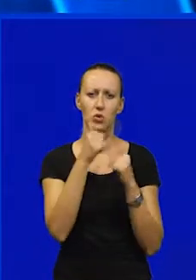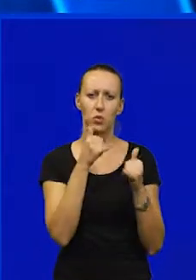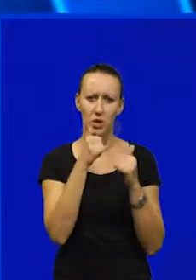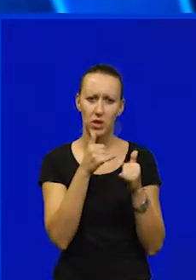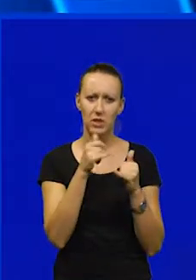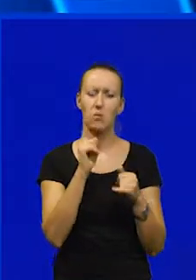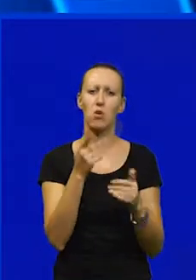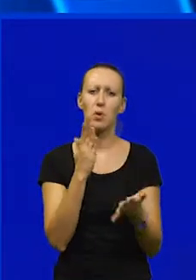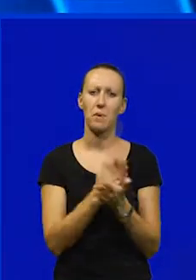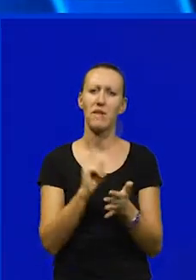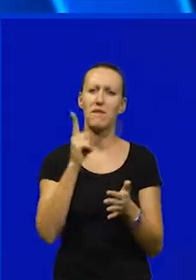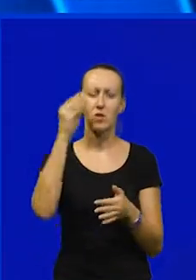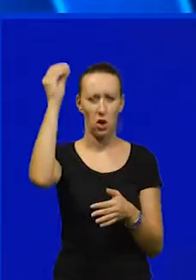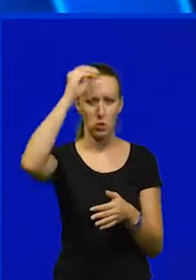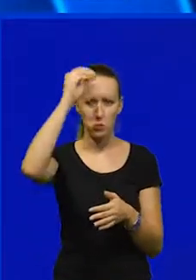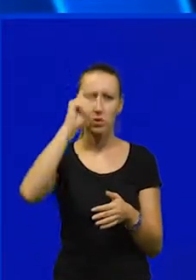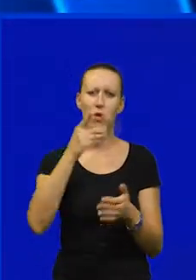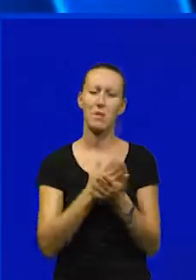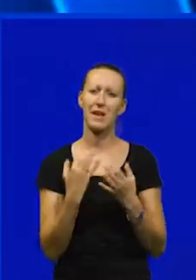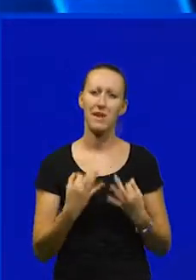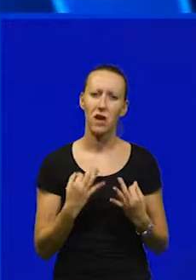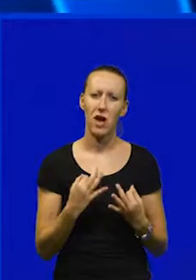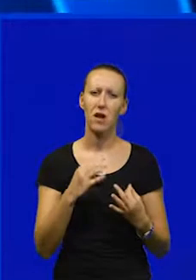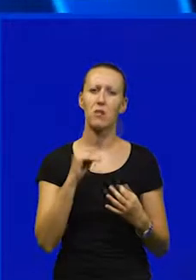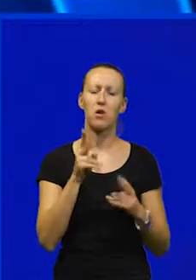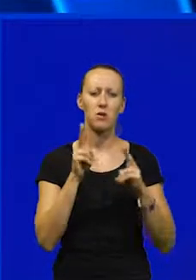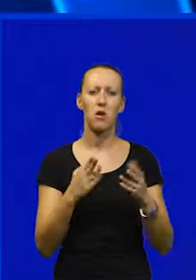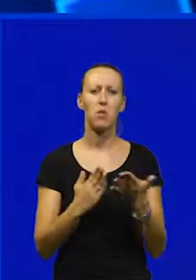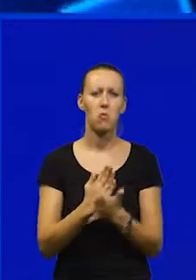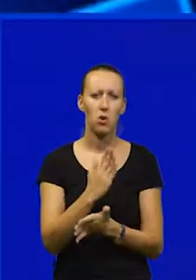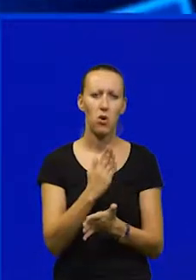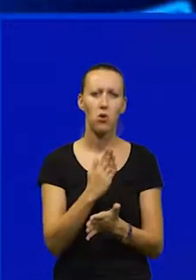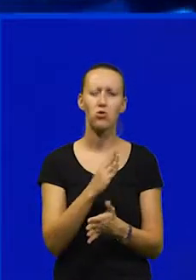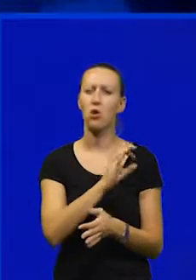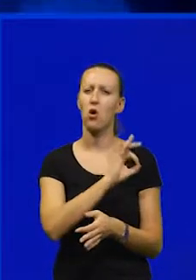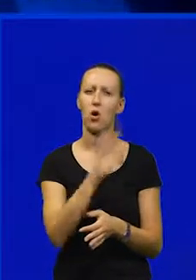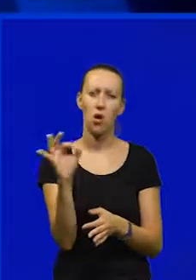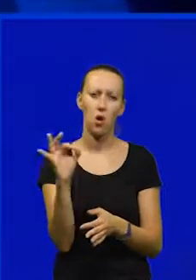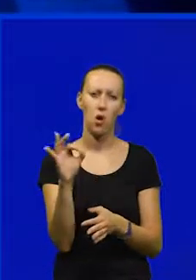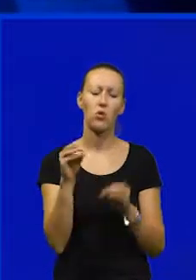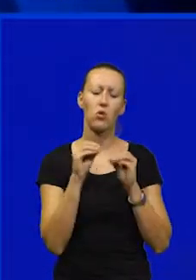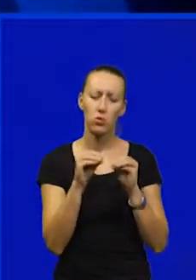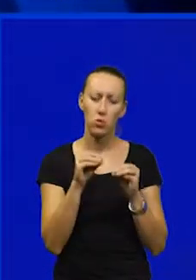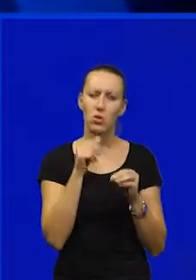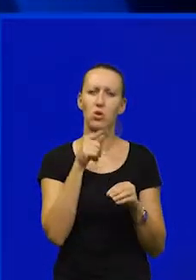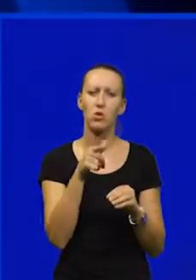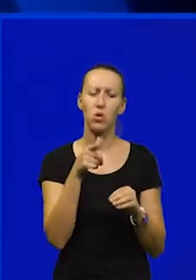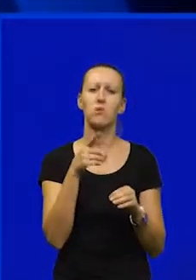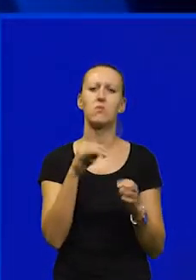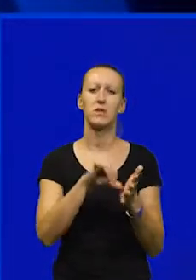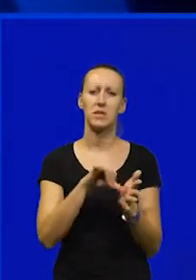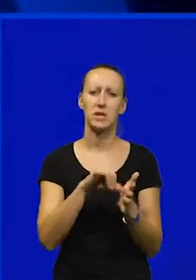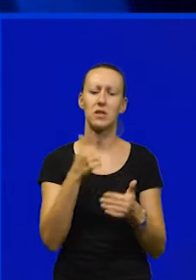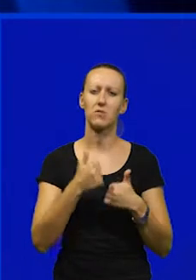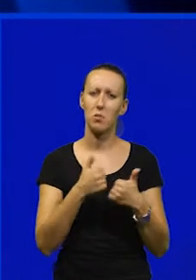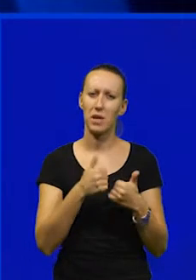moraju biti visoko educirani, moraju biti kvalitetni, moraju doista proći izvrsnu izobrazbu i u tom smislu Reginovi centri